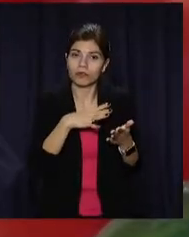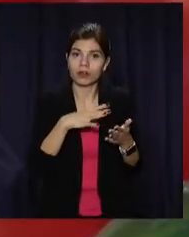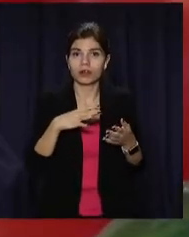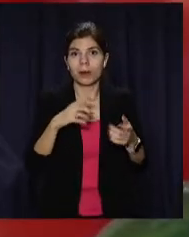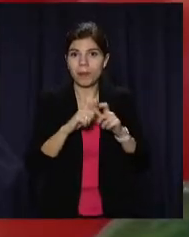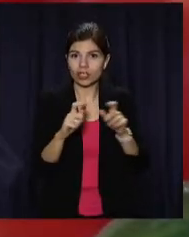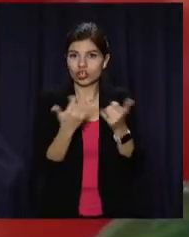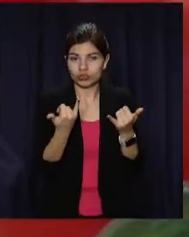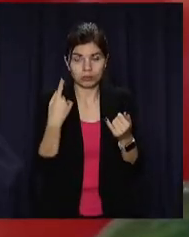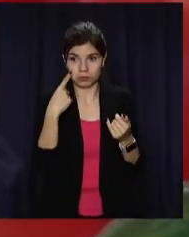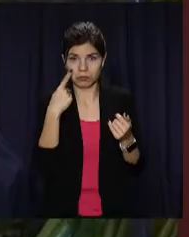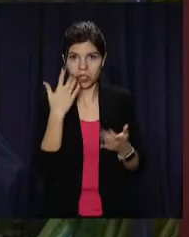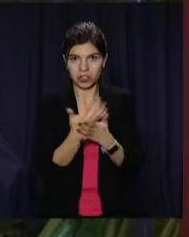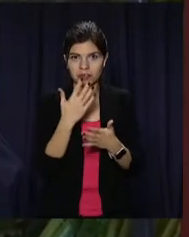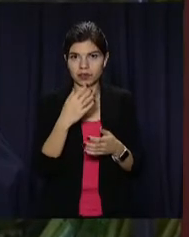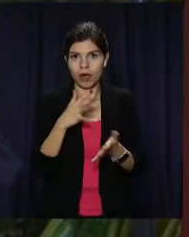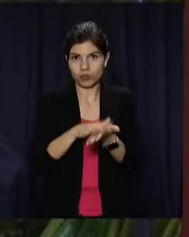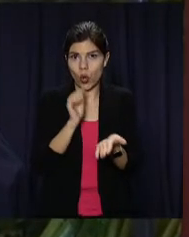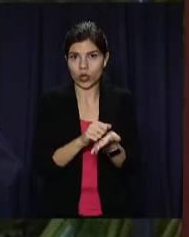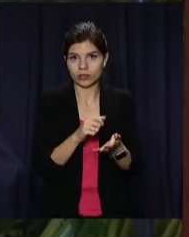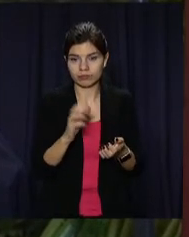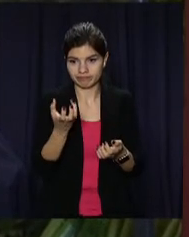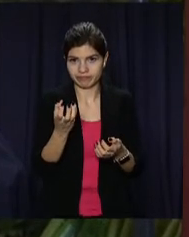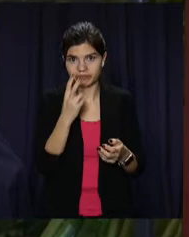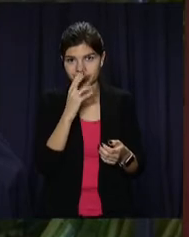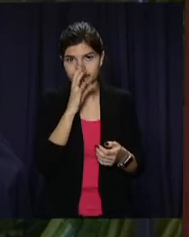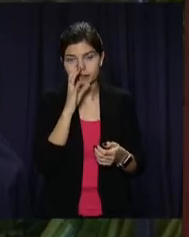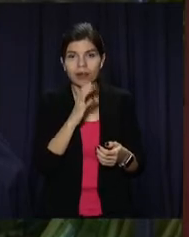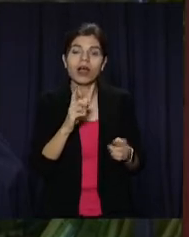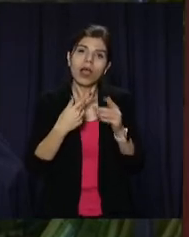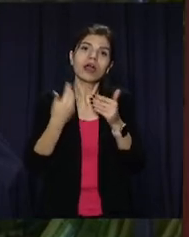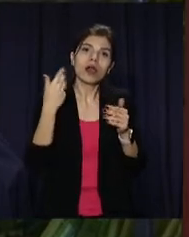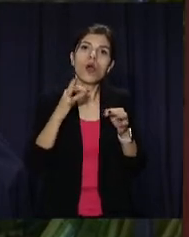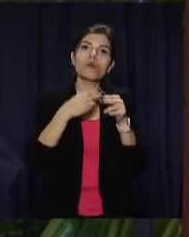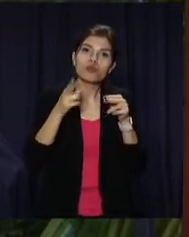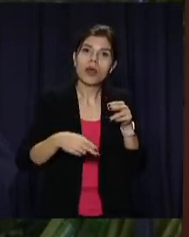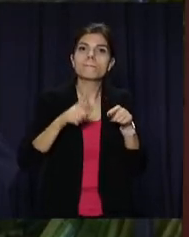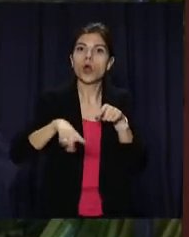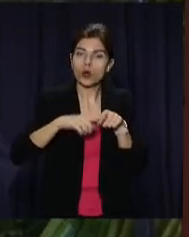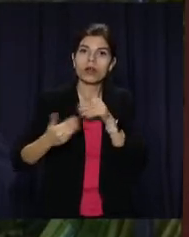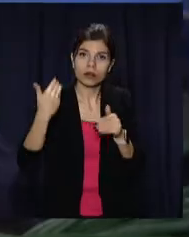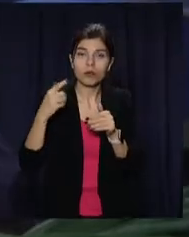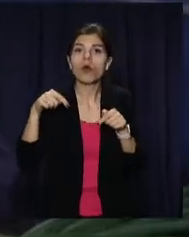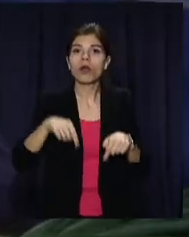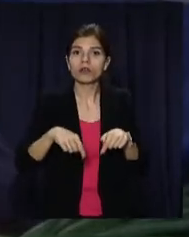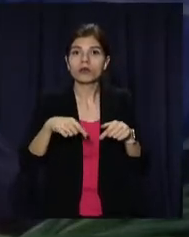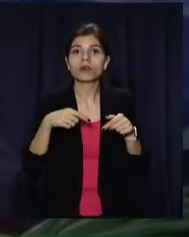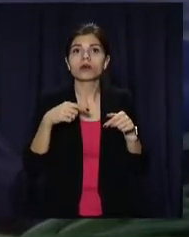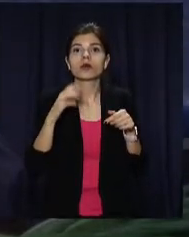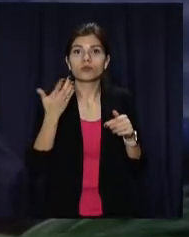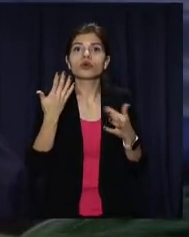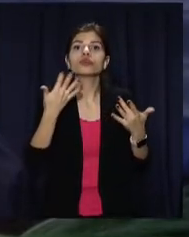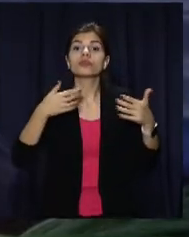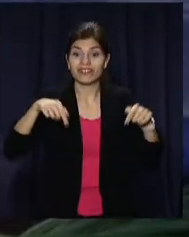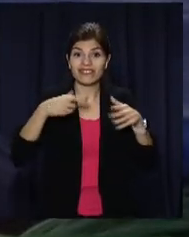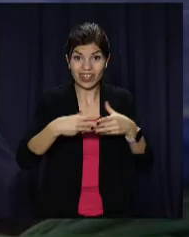магазинах зараз можна зустріти зіпсовані продукти. А ще рекомендують заздалегідь подбати пробуряк та моркву. Навесні ці овощі будуть імпортувати з